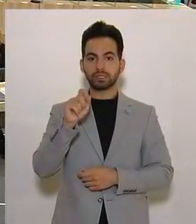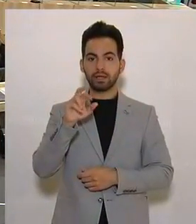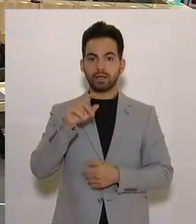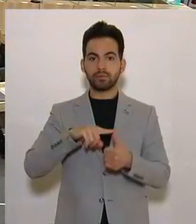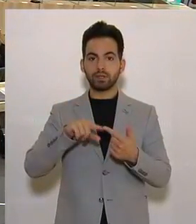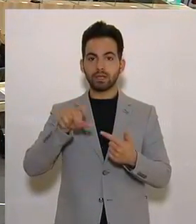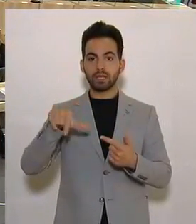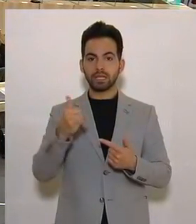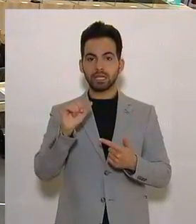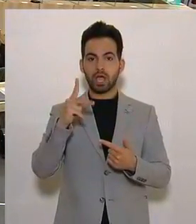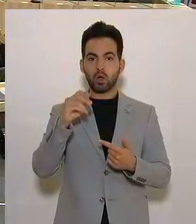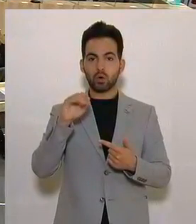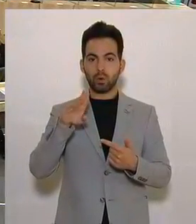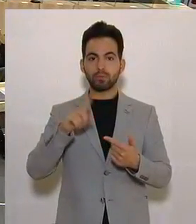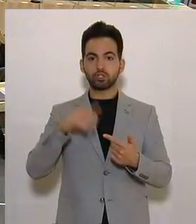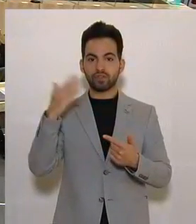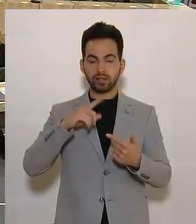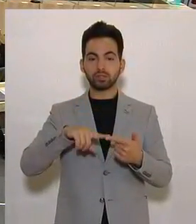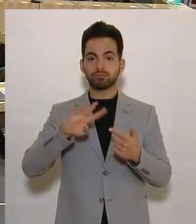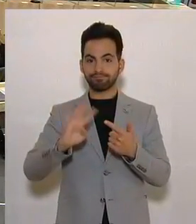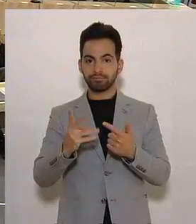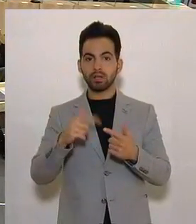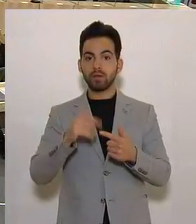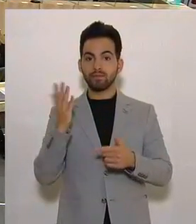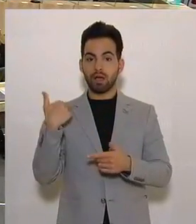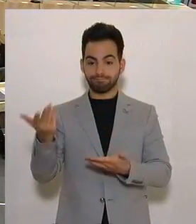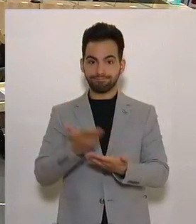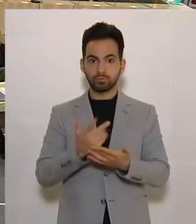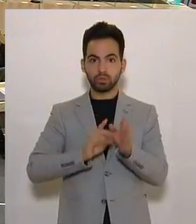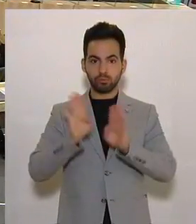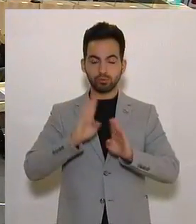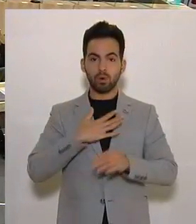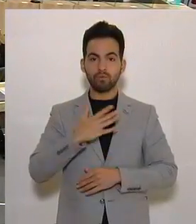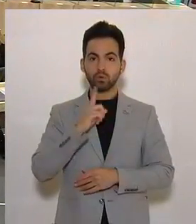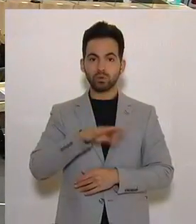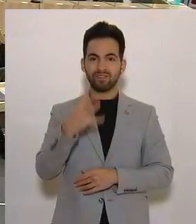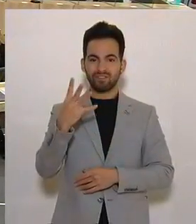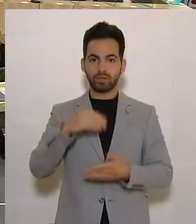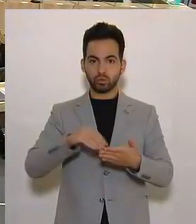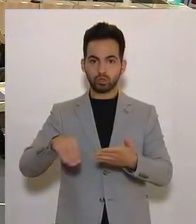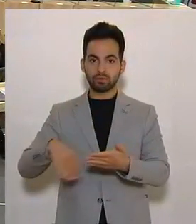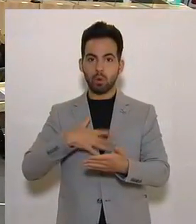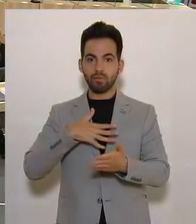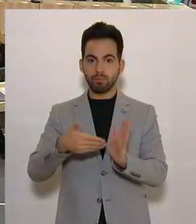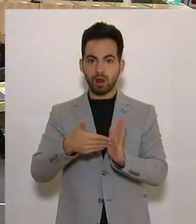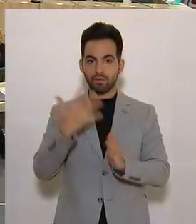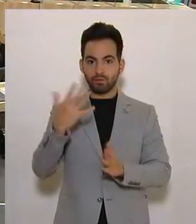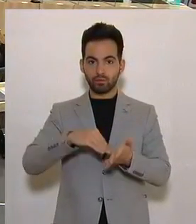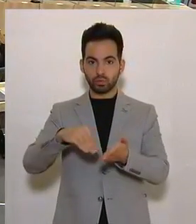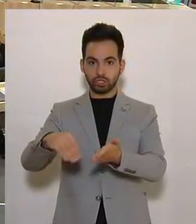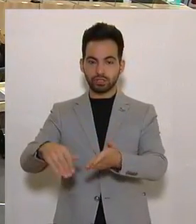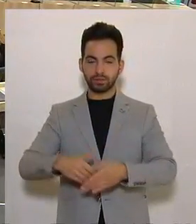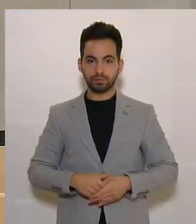Jakob Schwarz in Verhandlung genommen und in der Folge auch zur Abstimmung gebracht wurde, obwohl er nur vier statt der notwendigen fünf